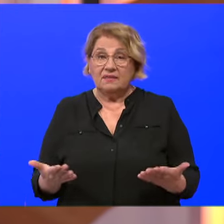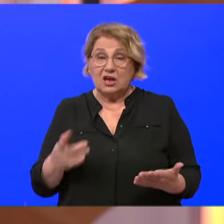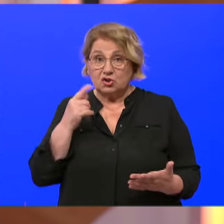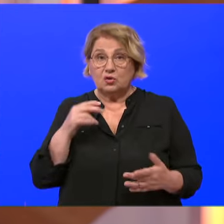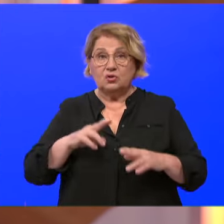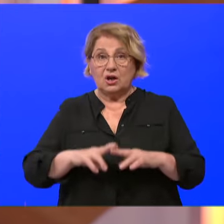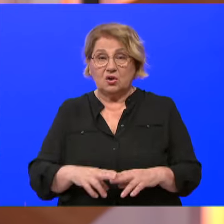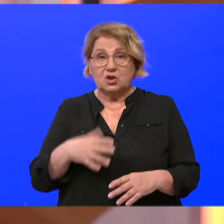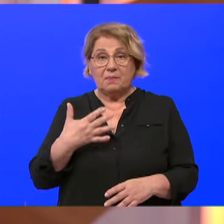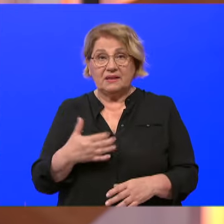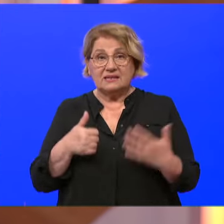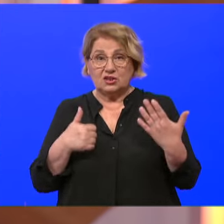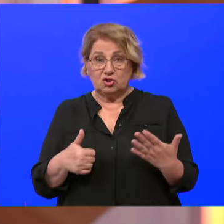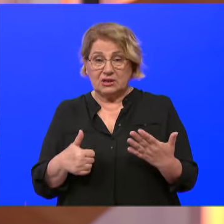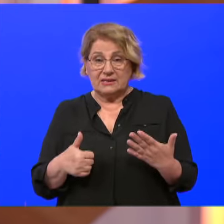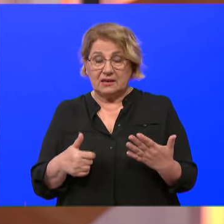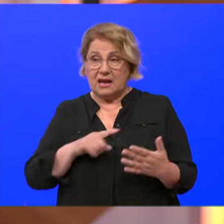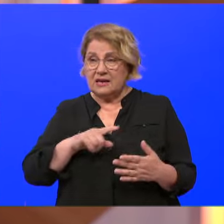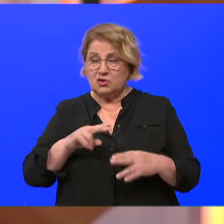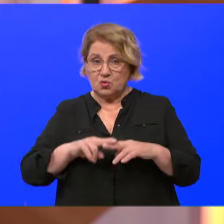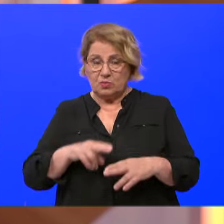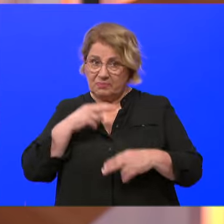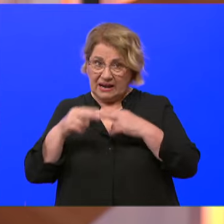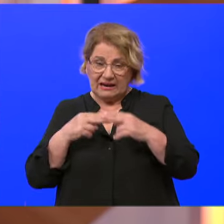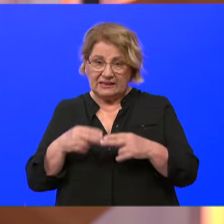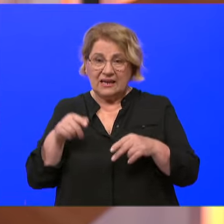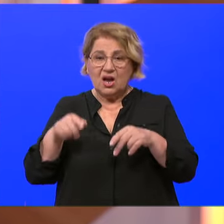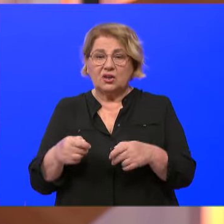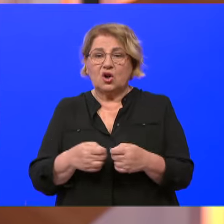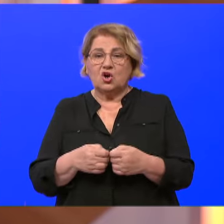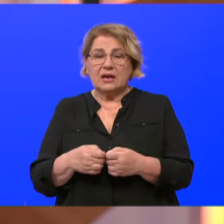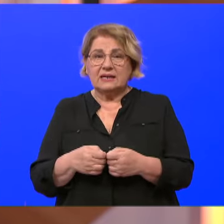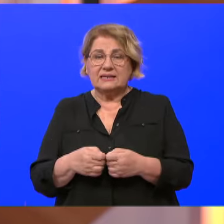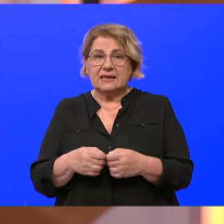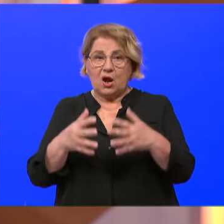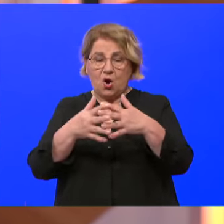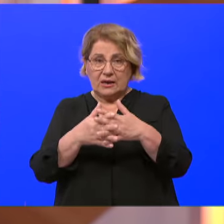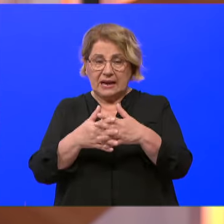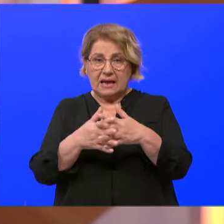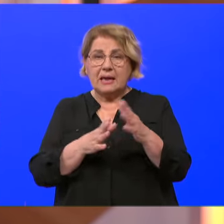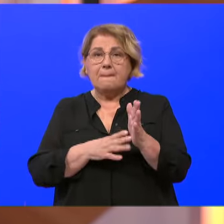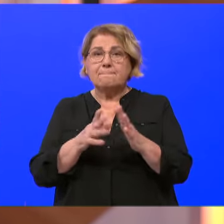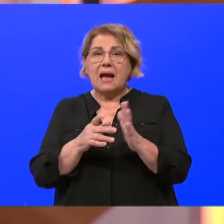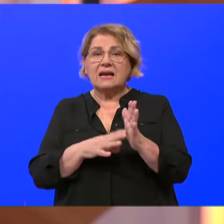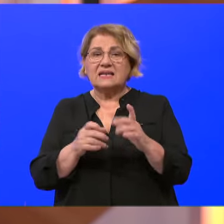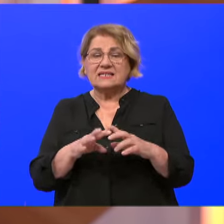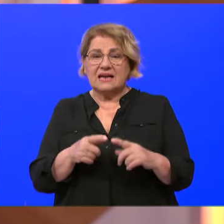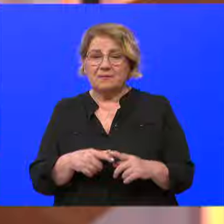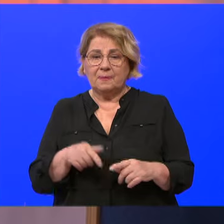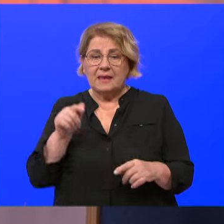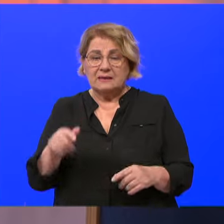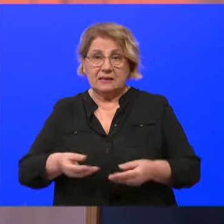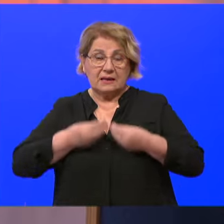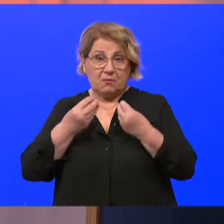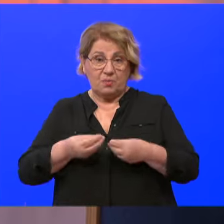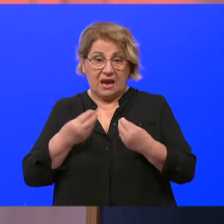ostalo preko 50-60 ljudi nepregledano. To je organizirao grad Makarska. Ali vi zapravo sad nama